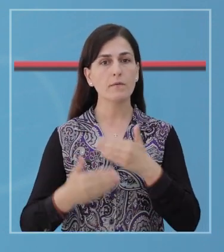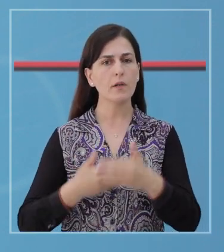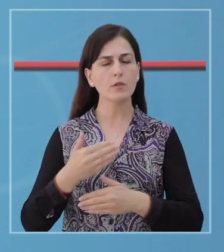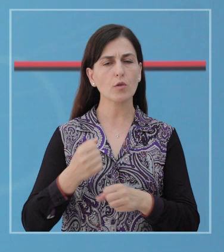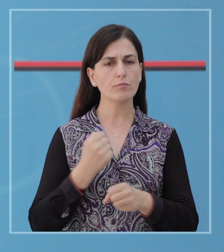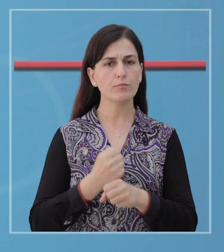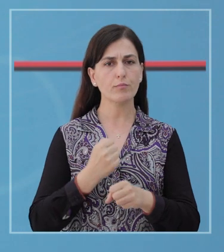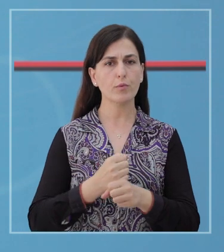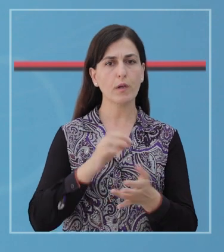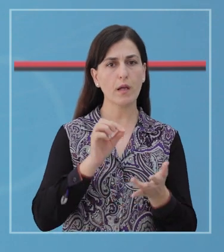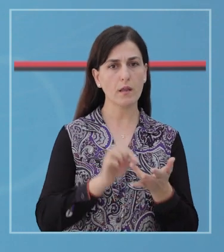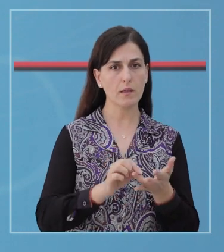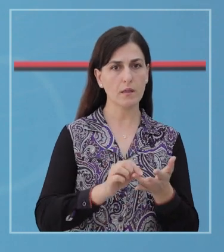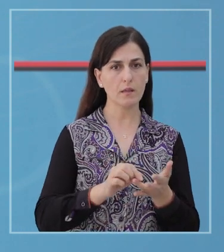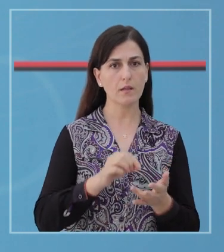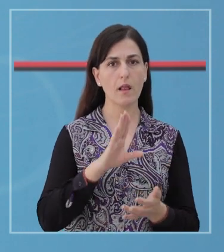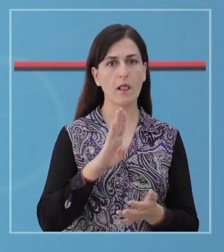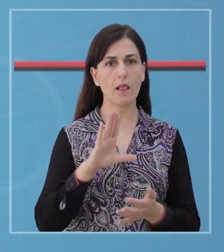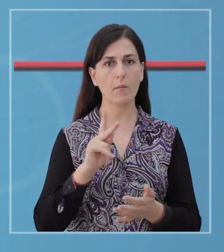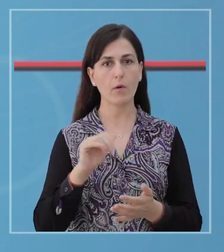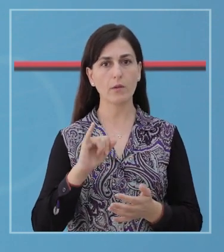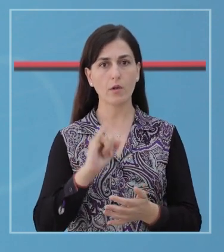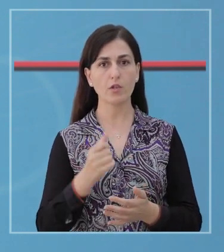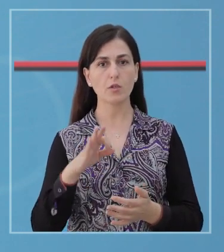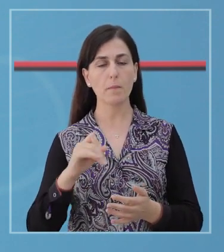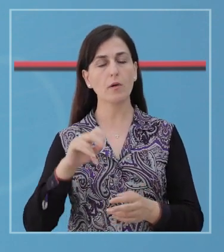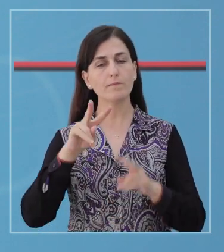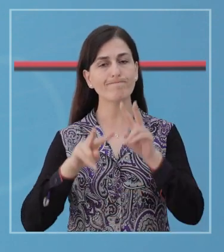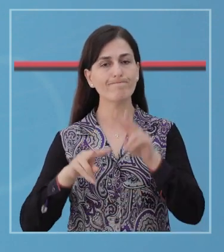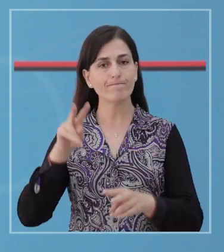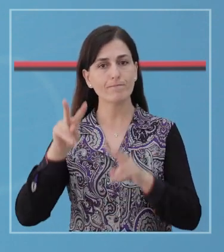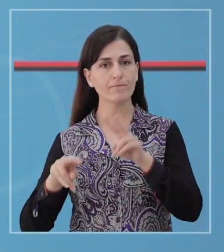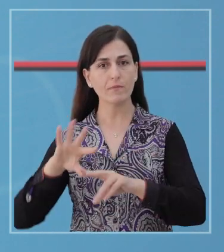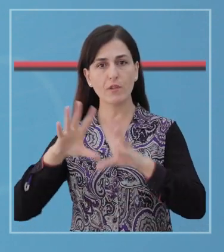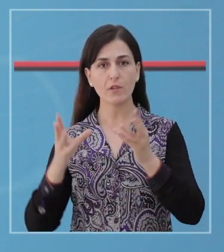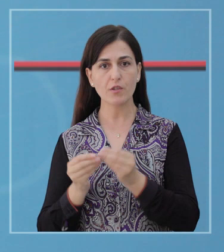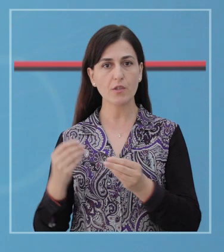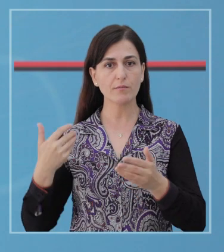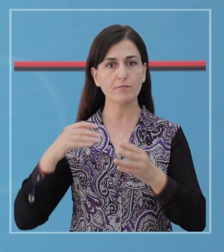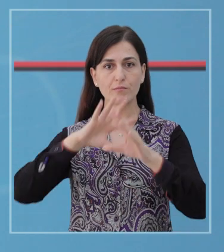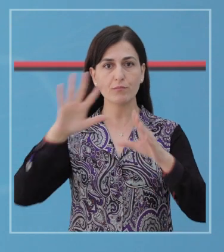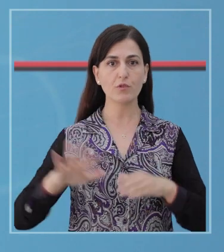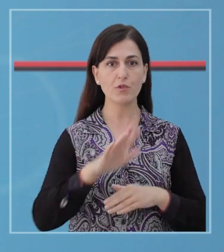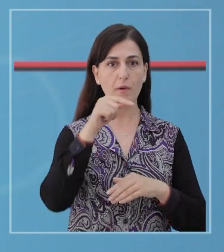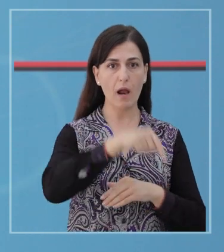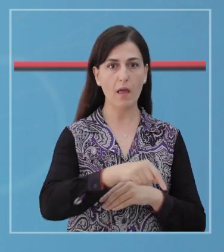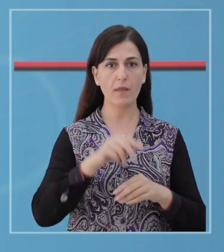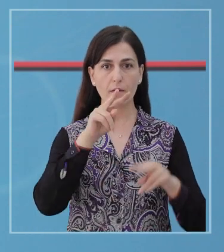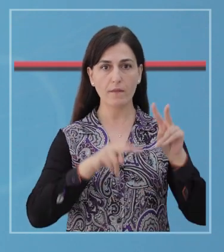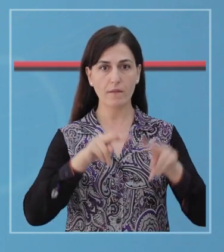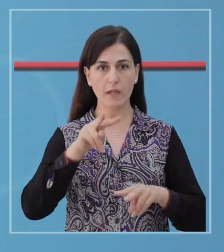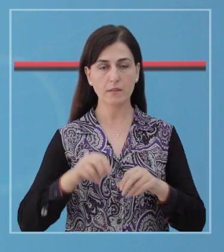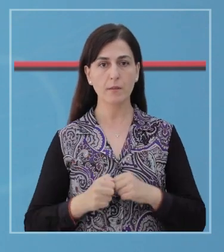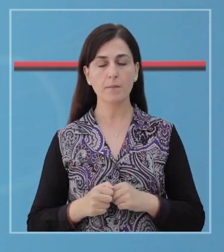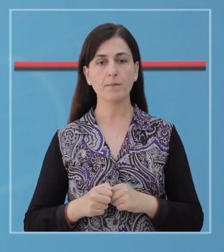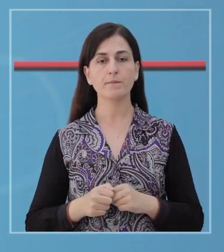Vërshdo në punën në laboratorin e virologis në Institutin në Shëndetit Publik për të testuar të gjitha mostra që kanë ardhur nga e të gjithë vëndi për persona të dyshuar